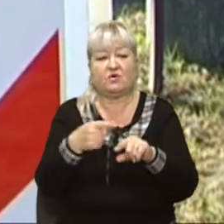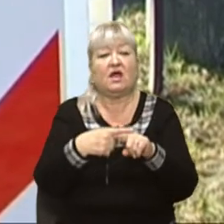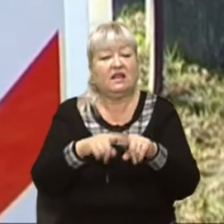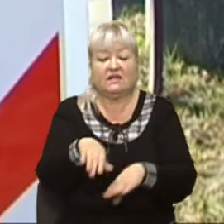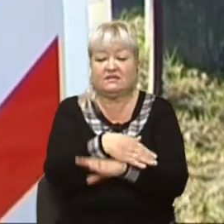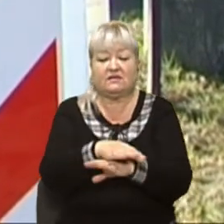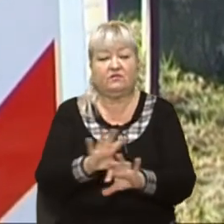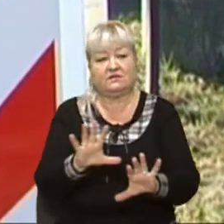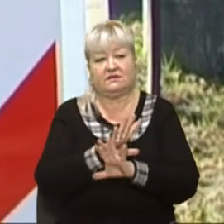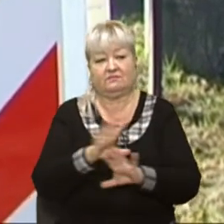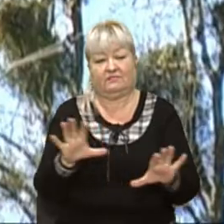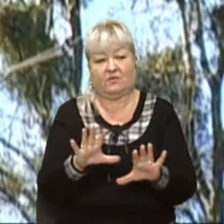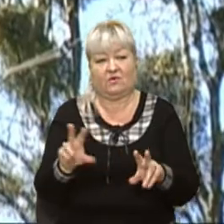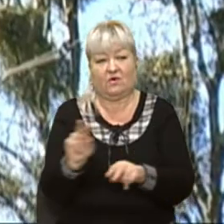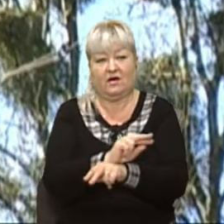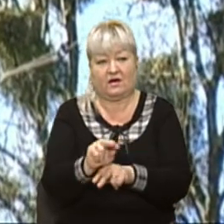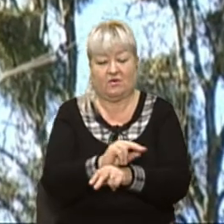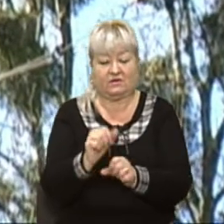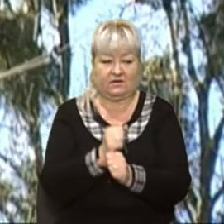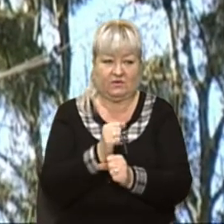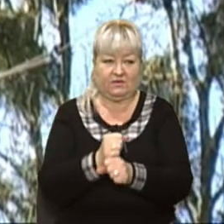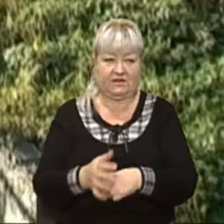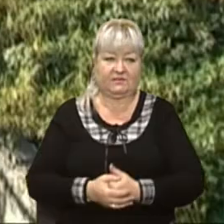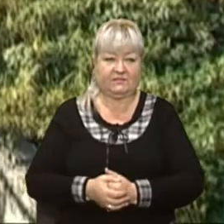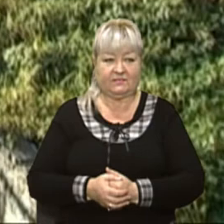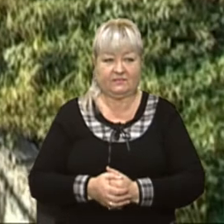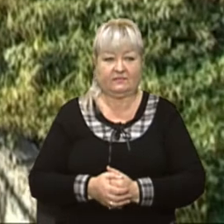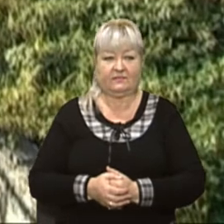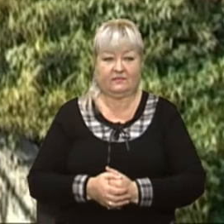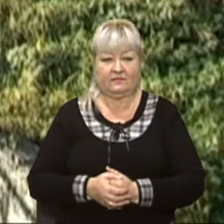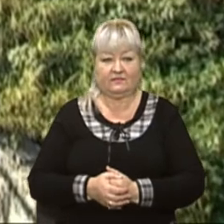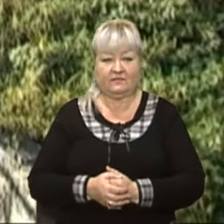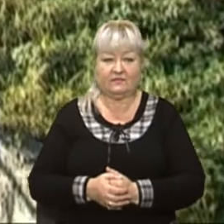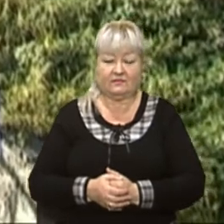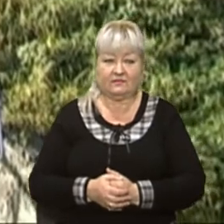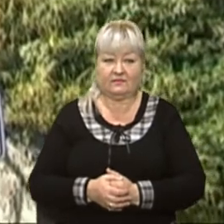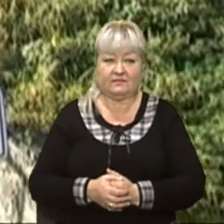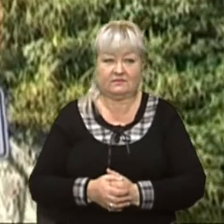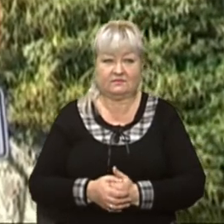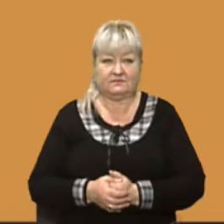проводили ремонтних робіт. Лілія Гончарук, Володимир Ставник, Роман Гнатишин, Новини на Суспільному, Львів.